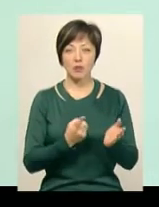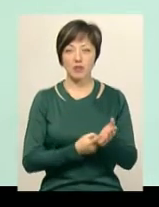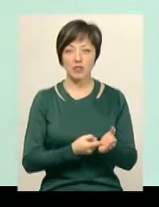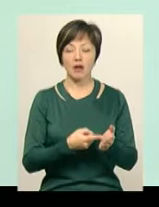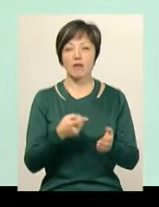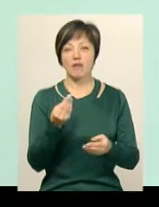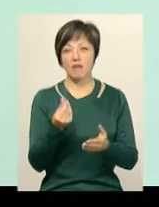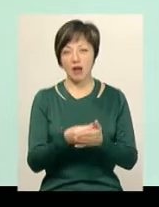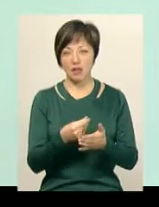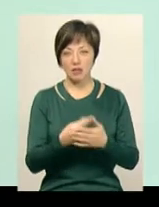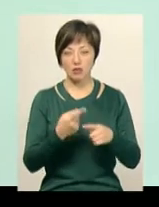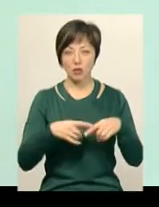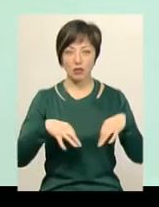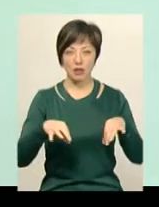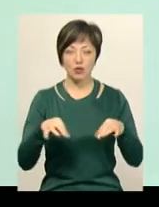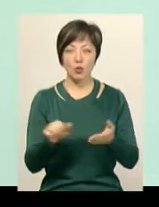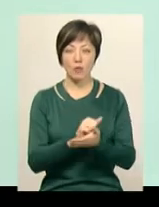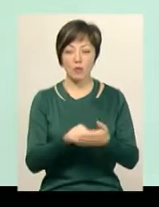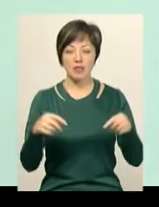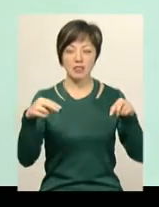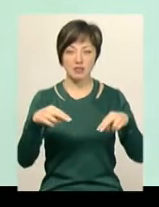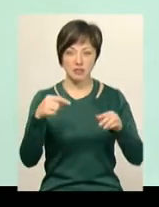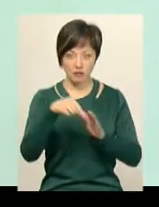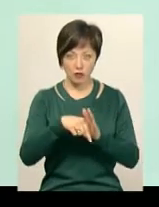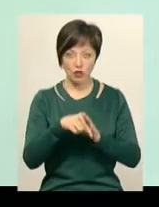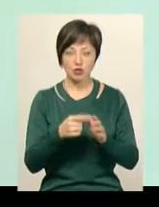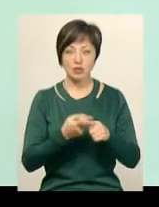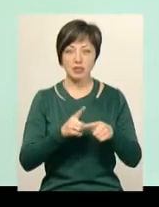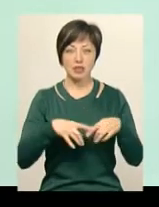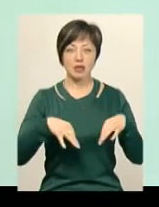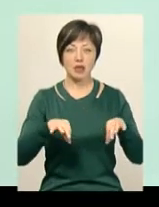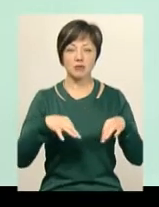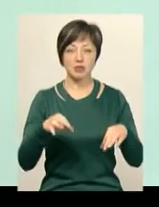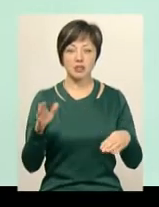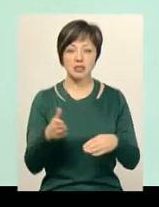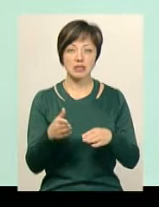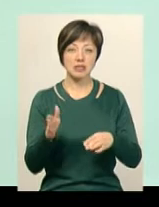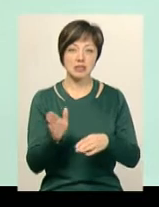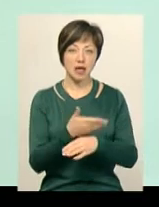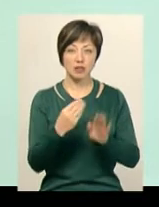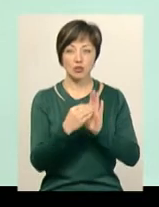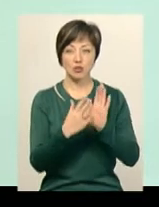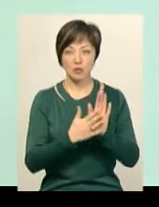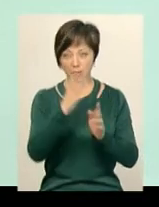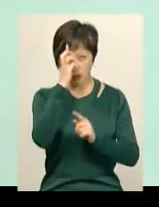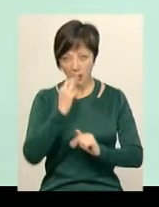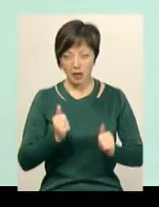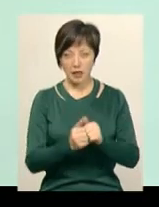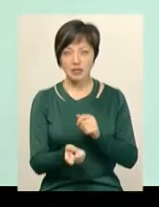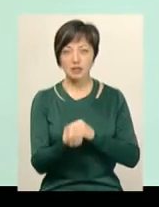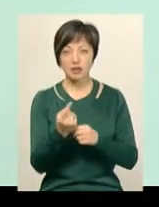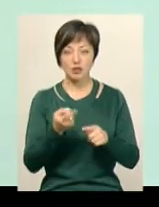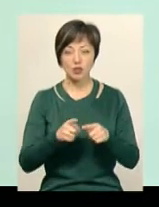транспортного засобу, документ, який свідчить про те, що транспортний засіб знятий з обліку в країні, звідки він сюди